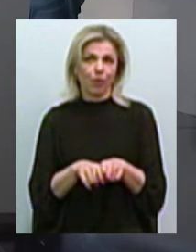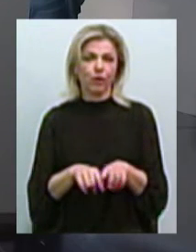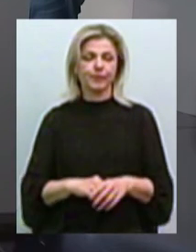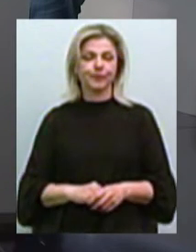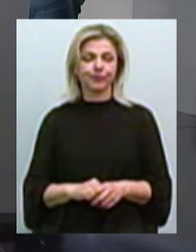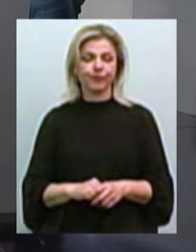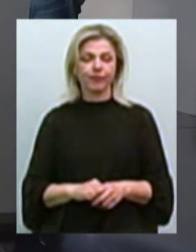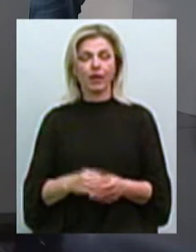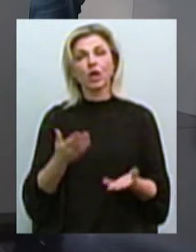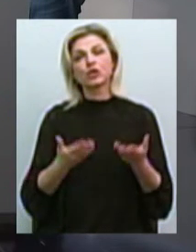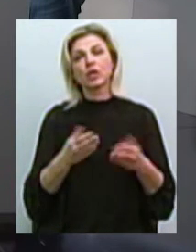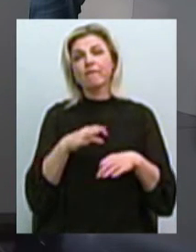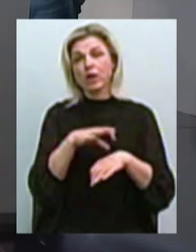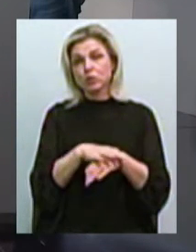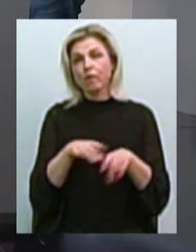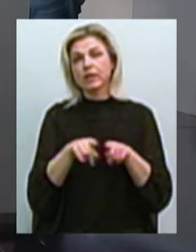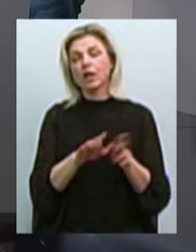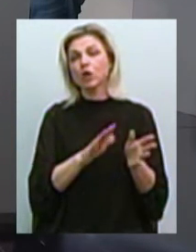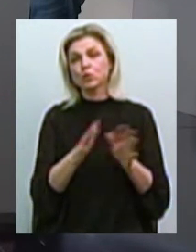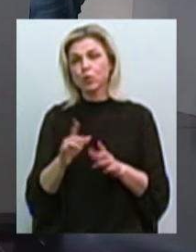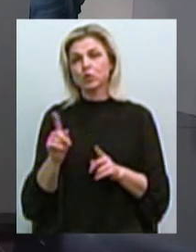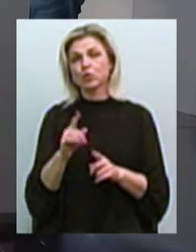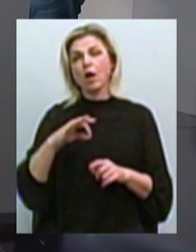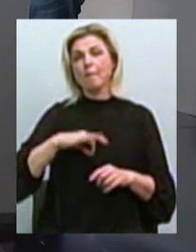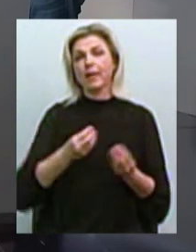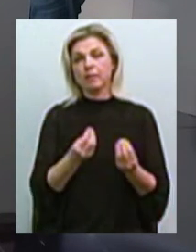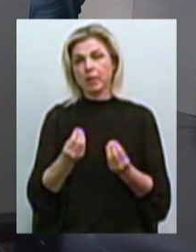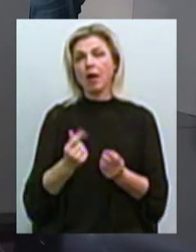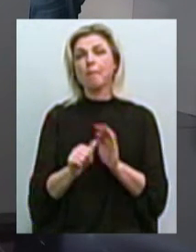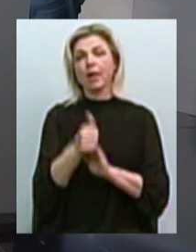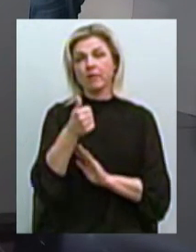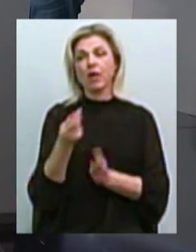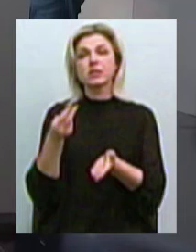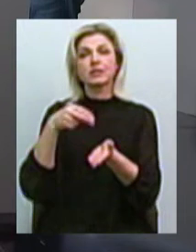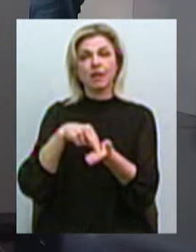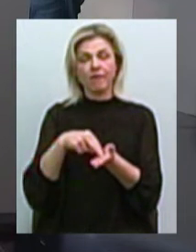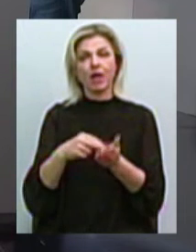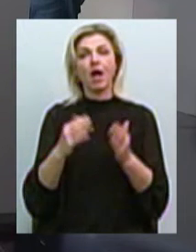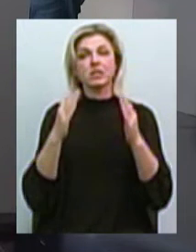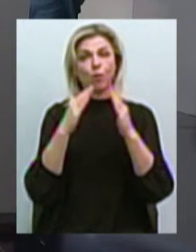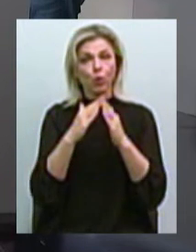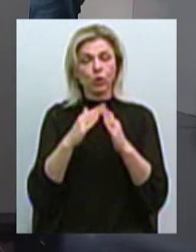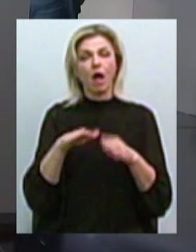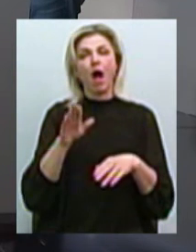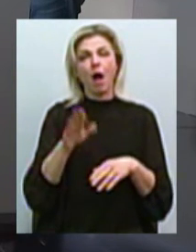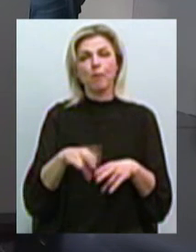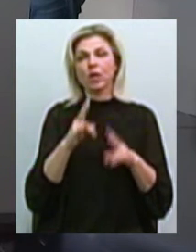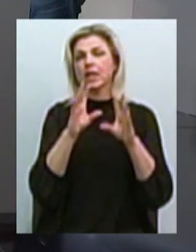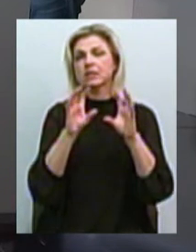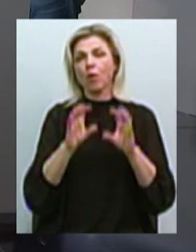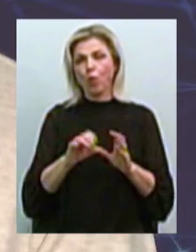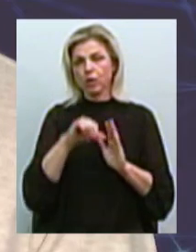зафиксировано таких випадков, когда предприниматели сначала размещают тимчасовые споруды на территории города, а потом незаконно